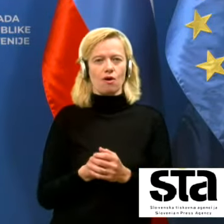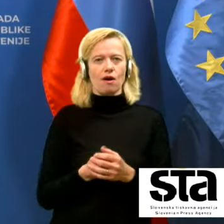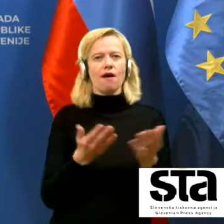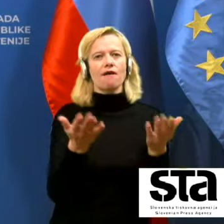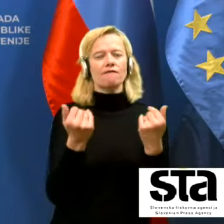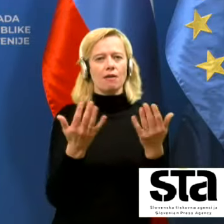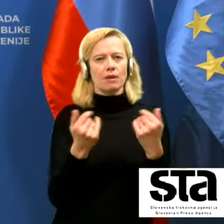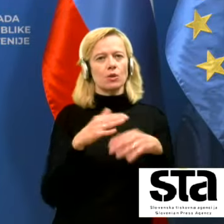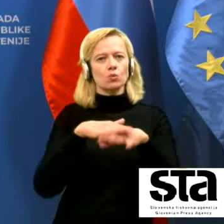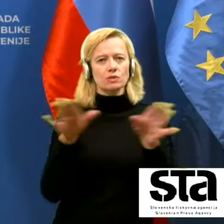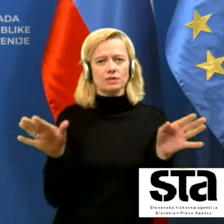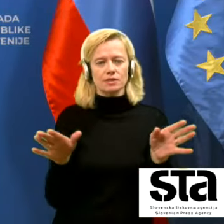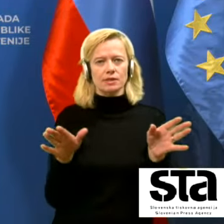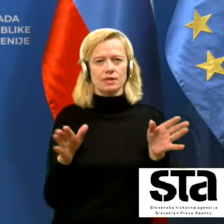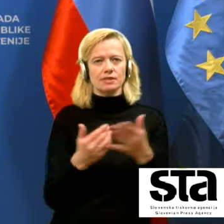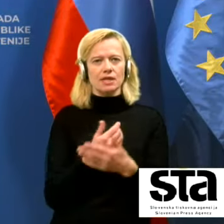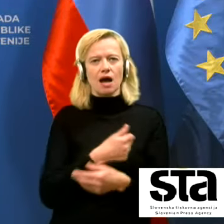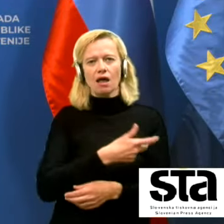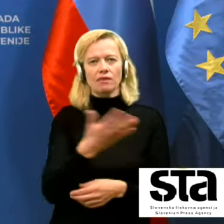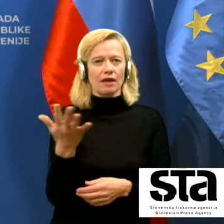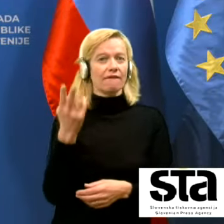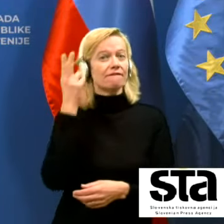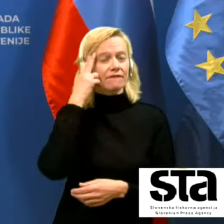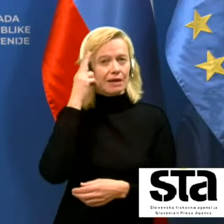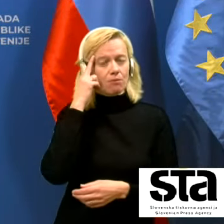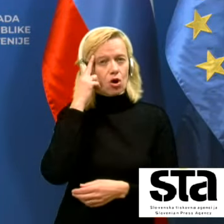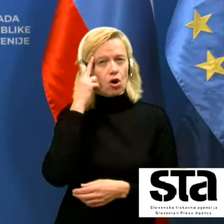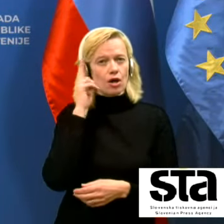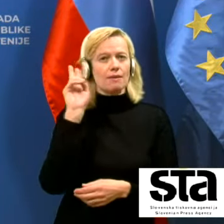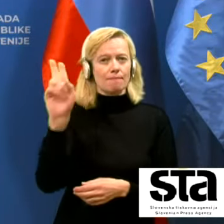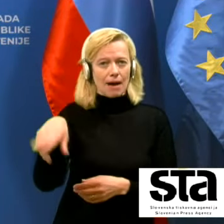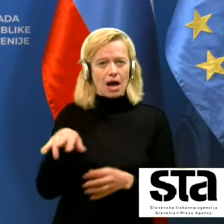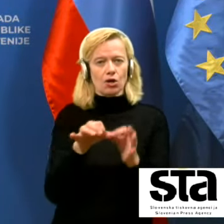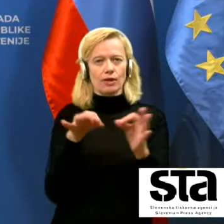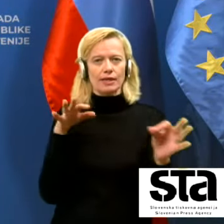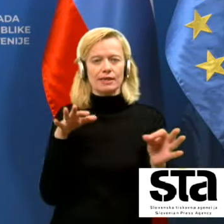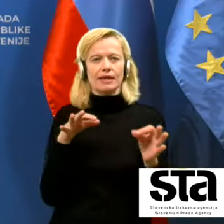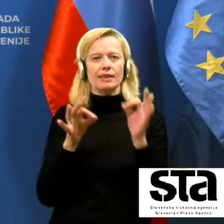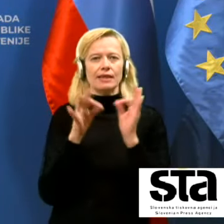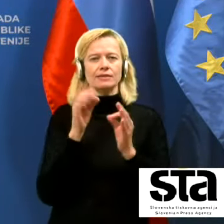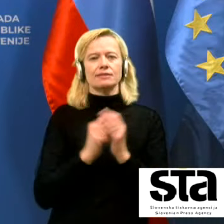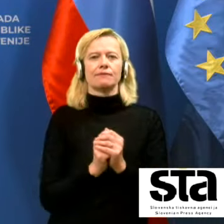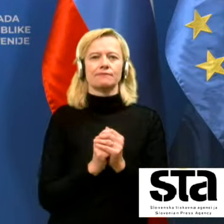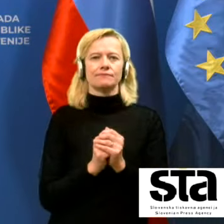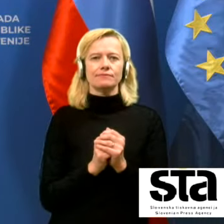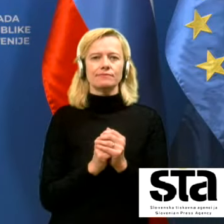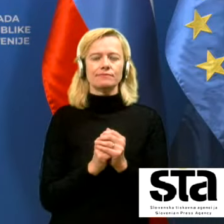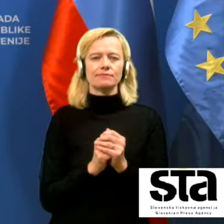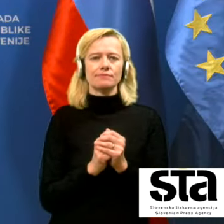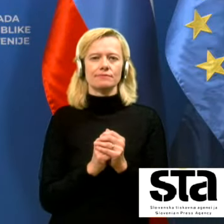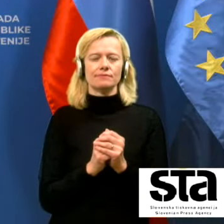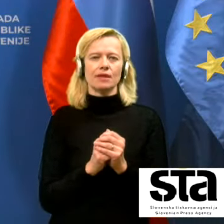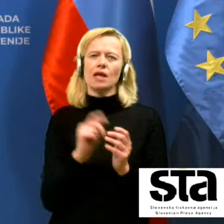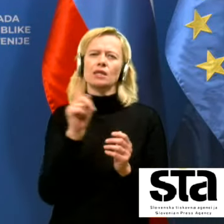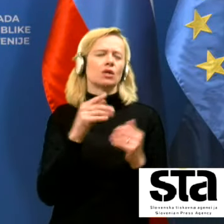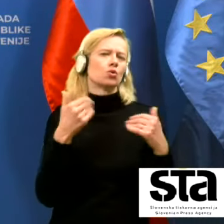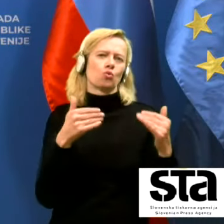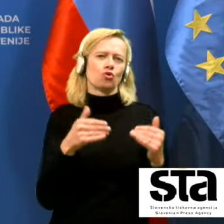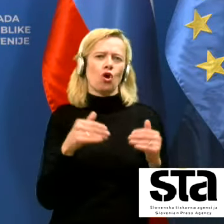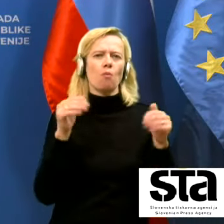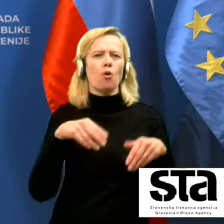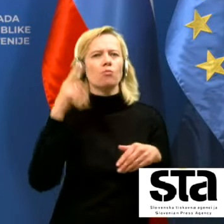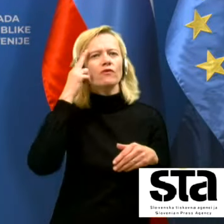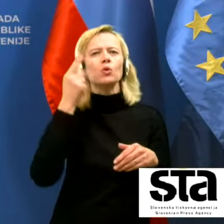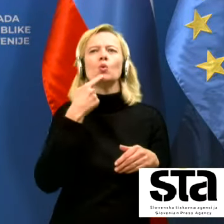vsi, za katere vemo, da hitre teste imajo, ne pomeni to, da in ni nojno, da vemo, kdo vse to je.